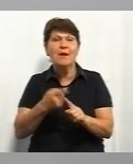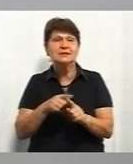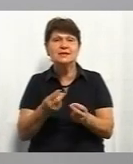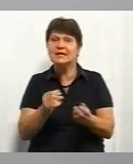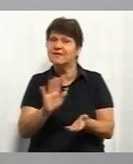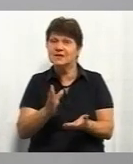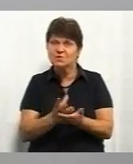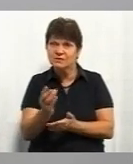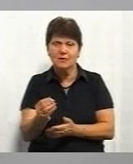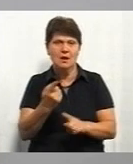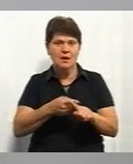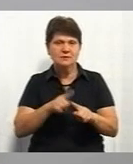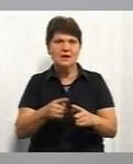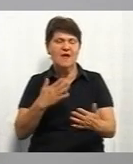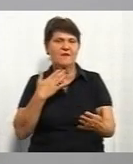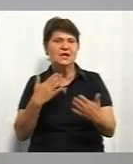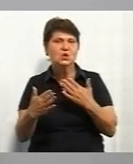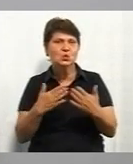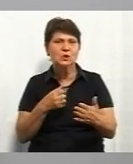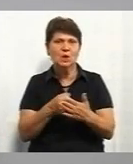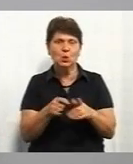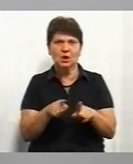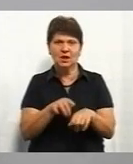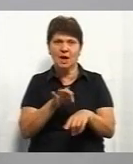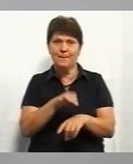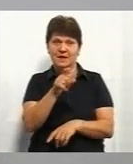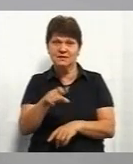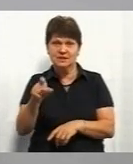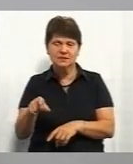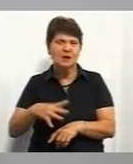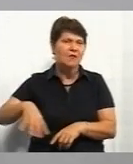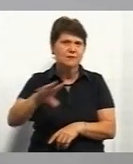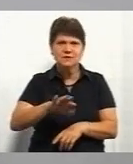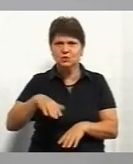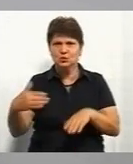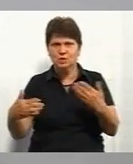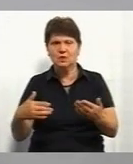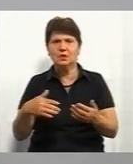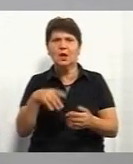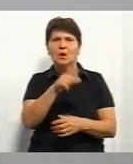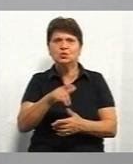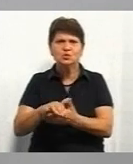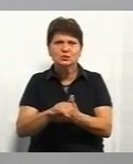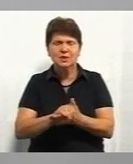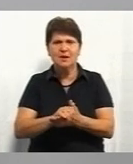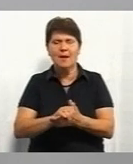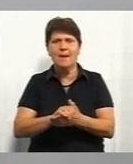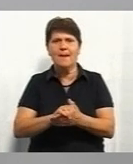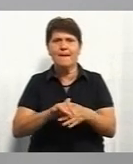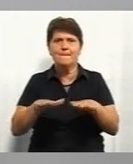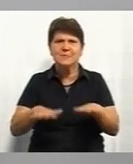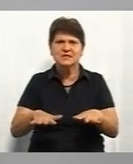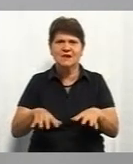Це реформа в відношенні до таких пацієнтів з усіх сторон, і суспільства, і місцевої влади, і